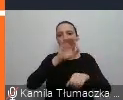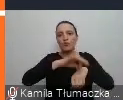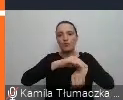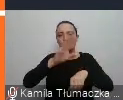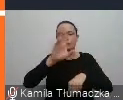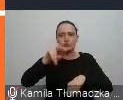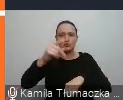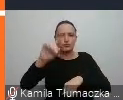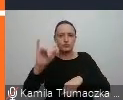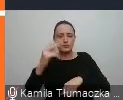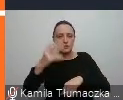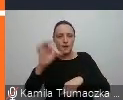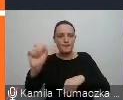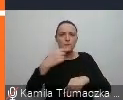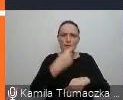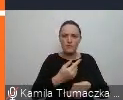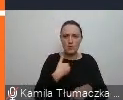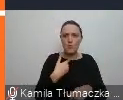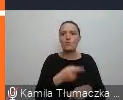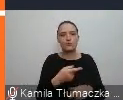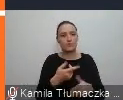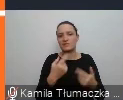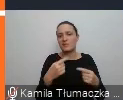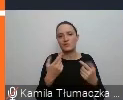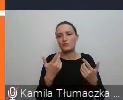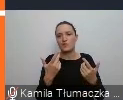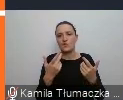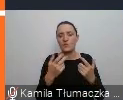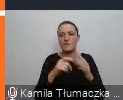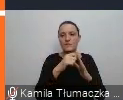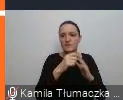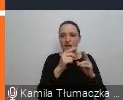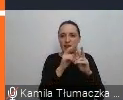wspomniała, nie zdążyłyśmy właściwie pokazać fragmentu.